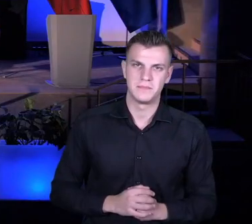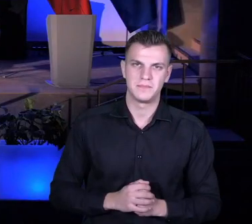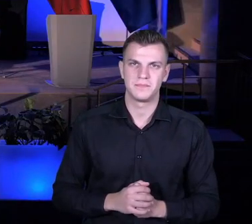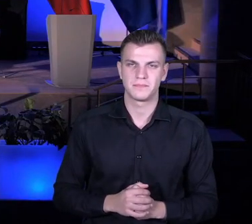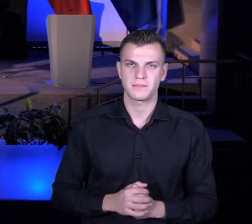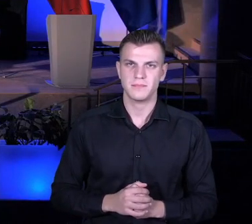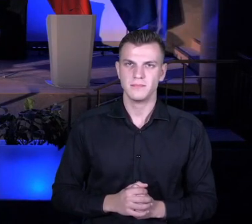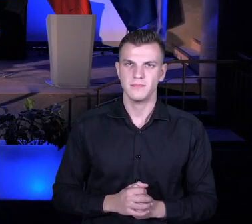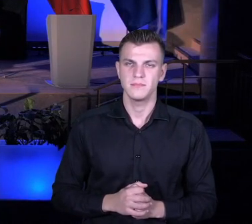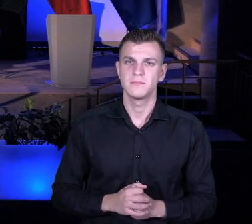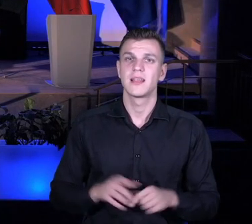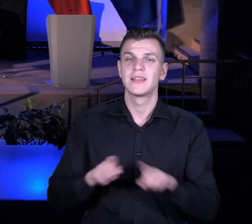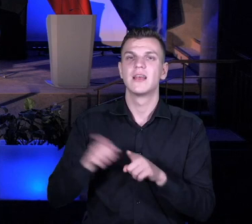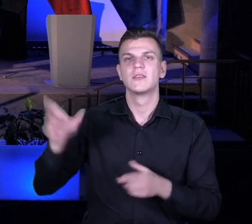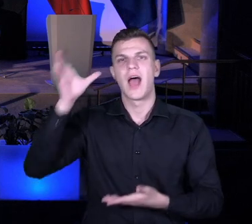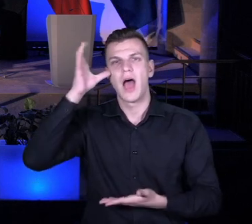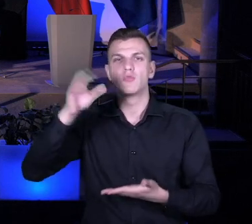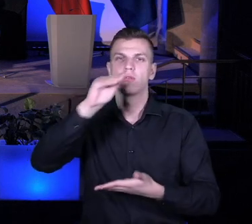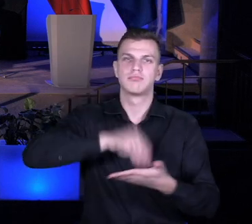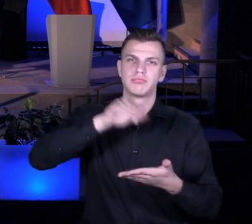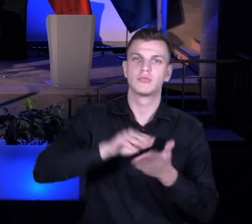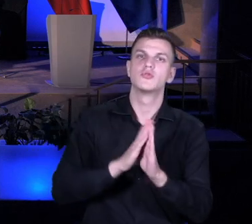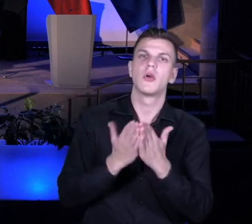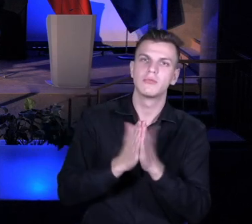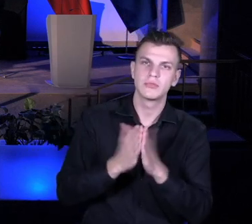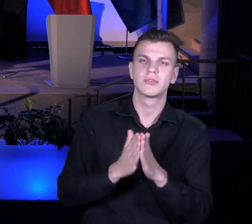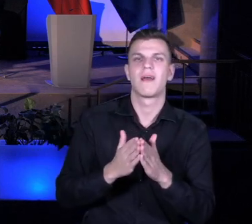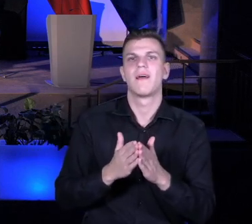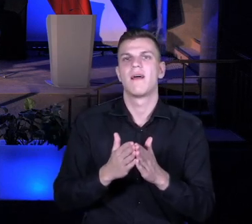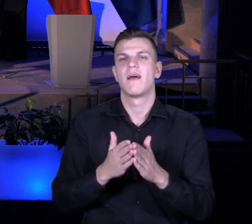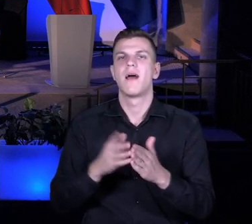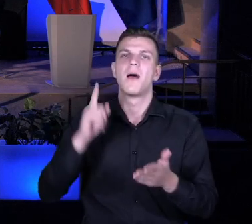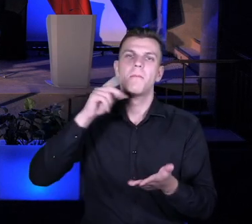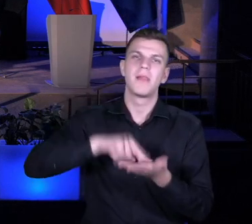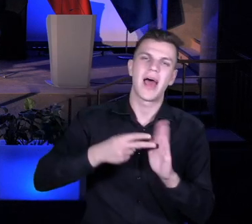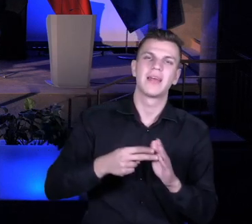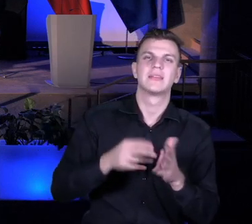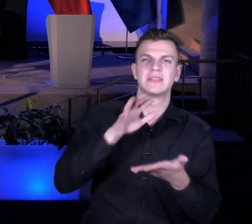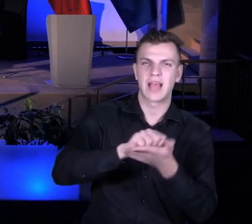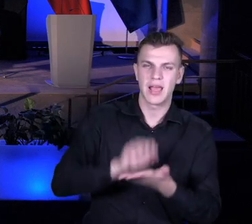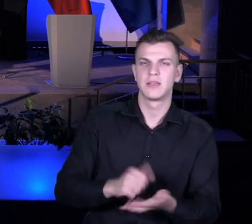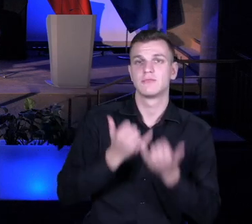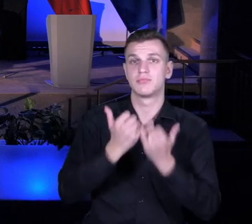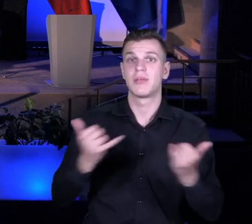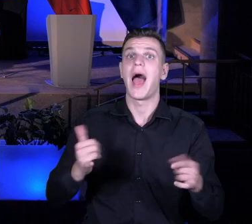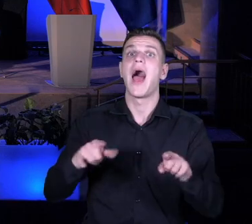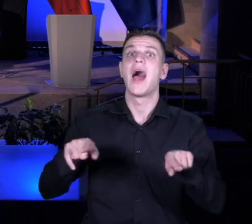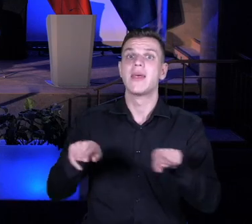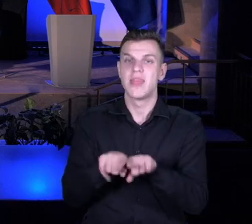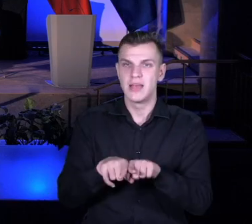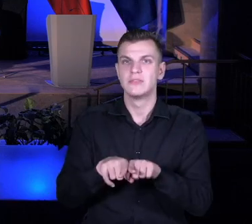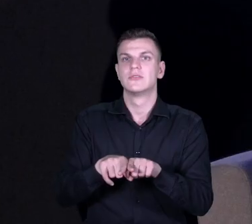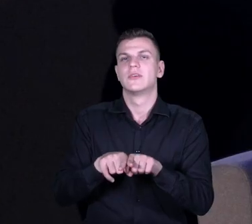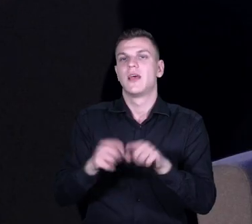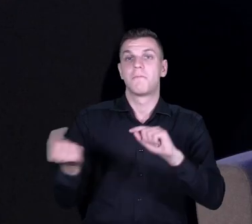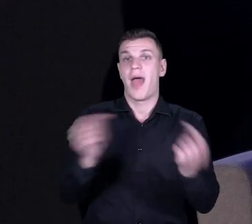zobaczymy. Autorką materiałów, publikacji, scenariuszy, zajęć, więc tych aktywności jest sporo. Również panelistką na długiej liście różnych